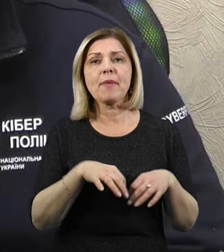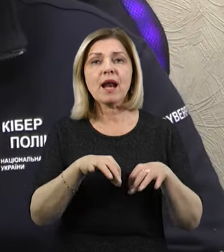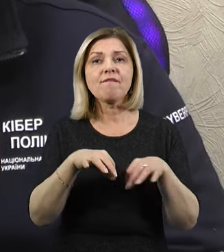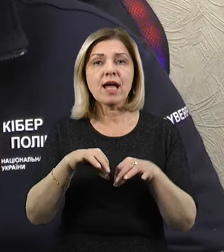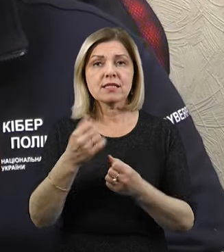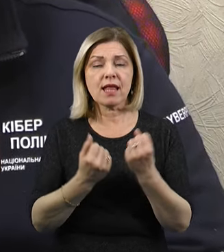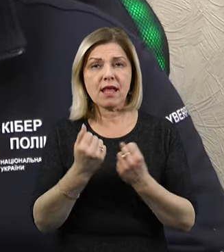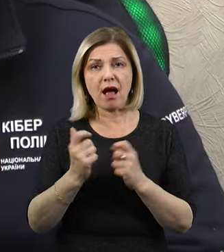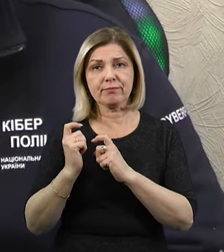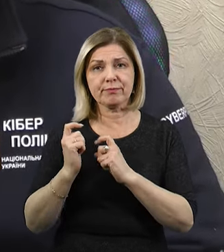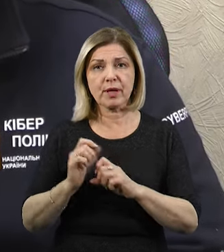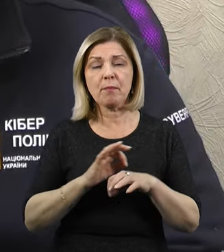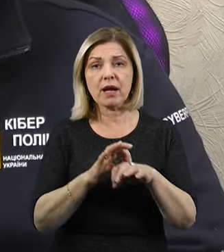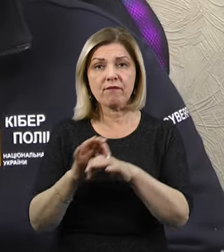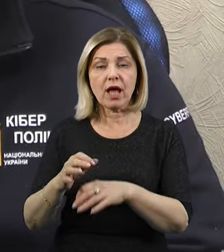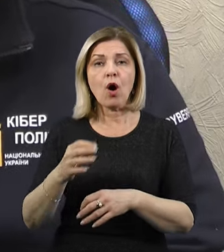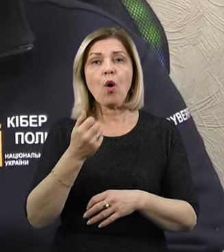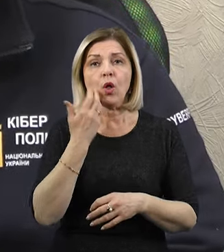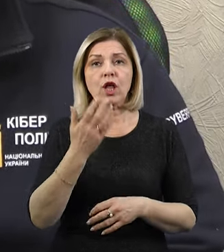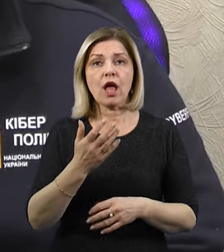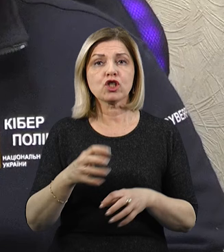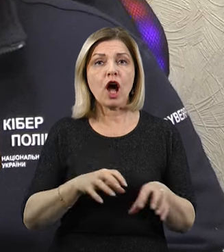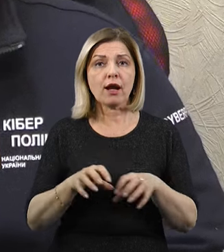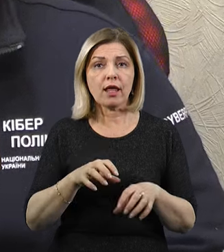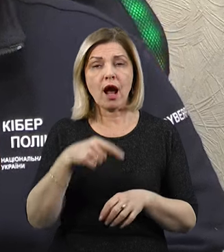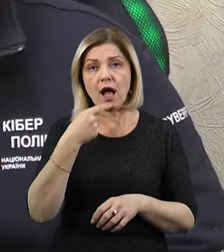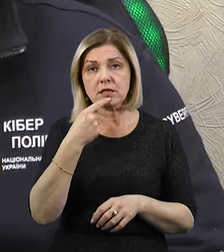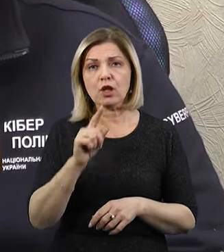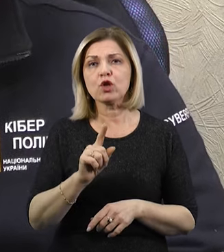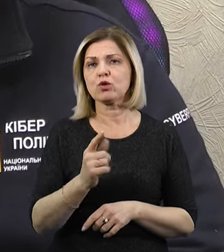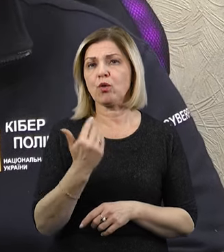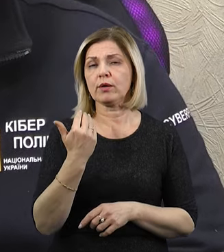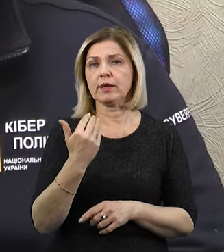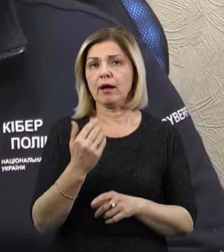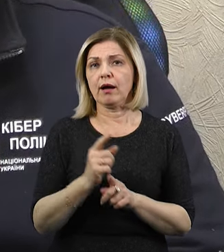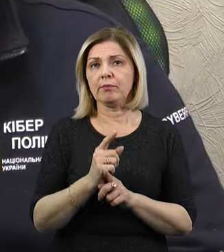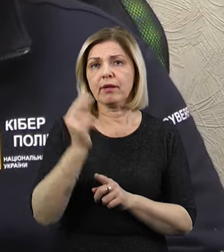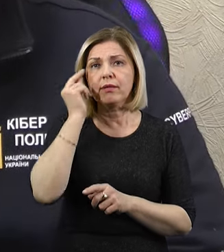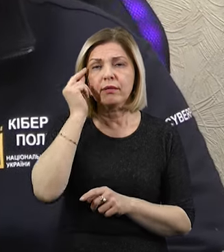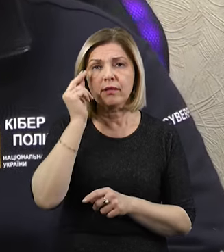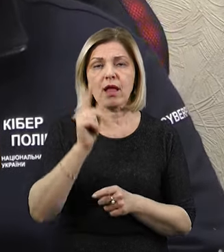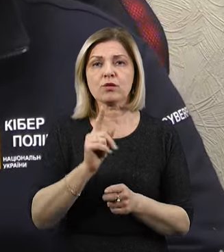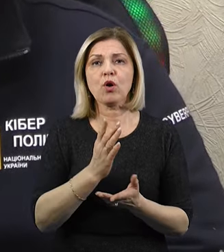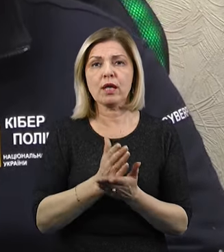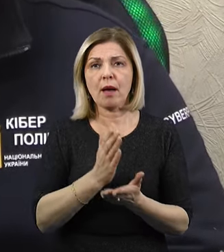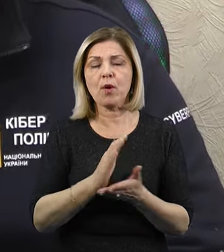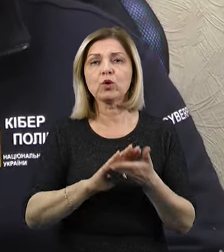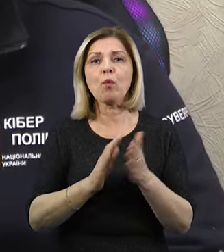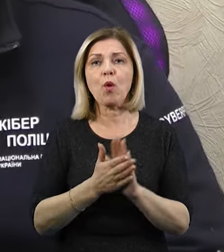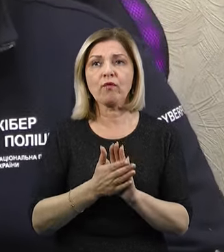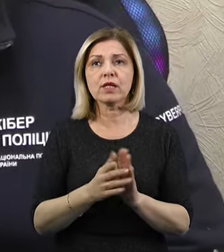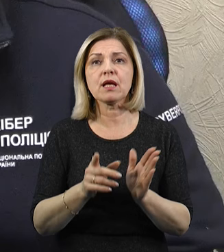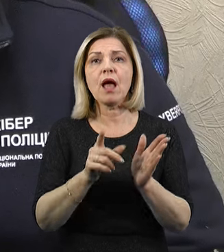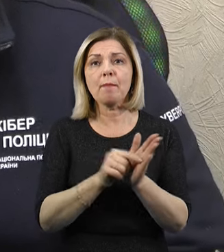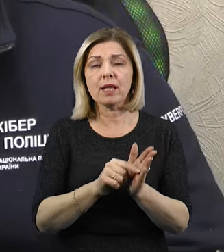наприклад, були випадки по шахрайствам, коли шахраї казали, наче вони мають там якісь домовленості з агресором, і вони